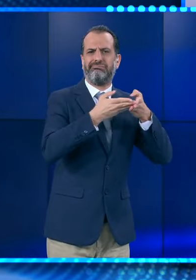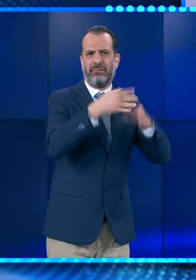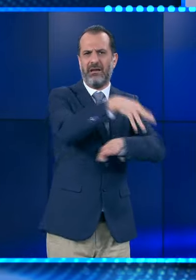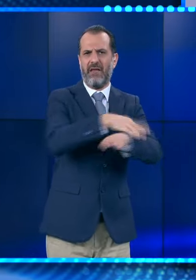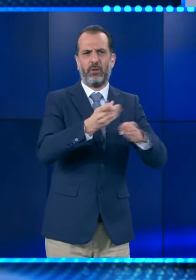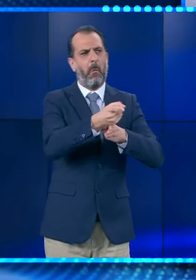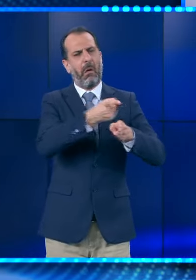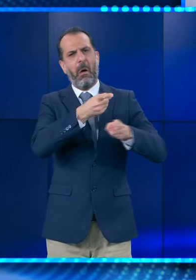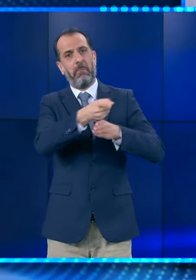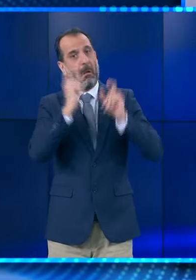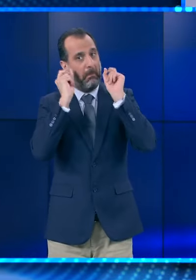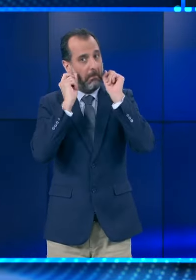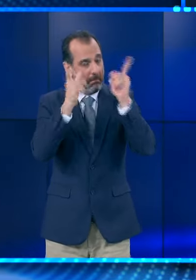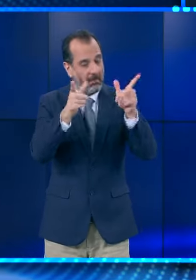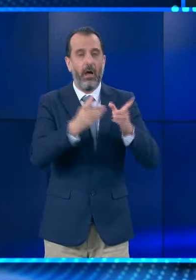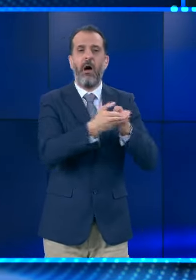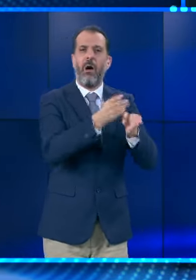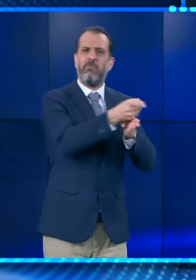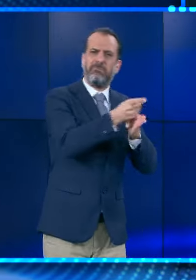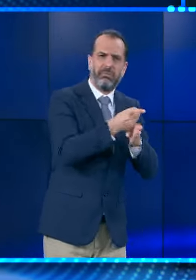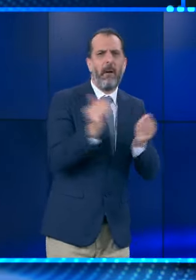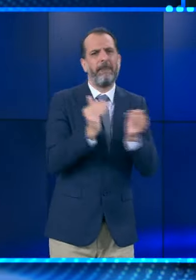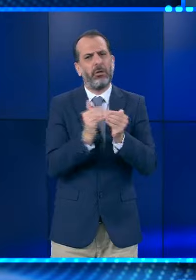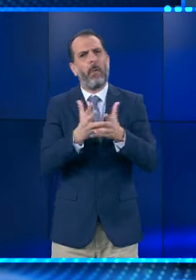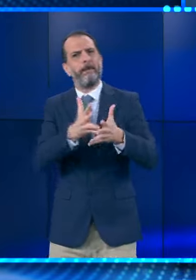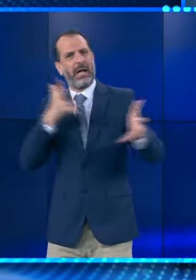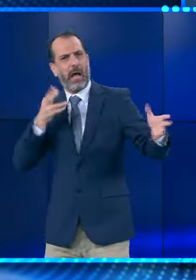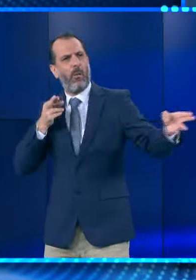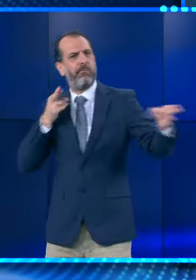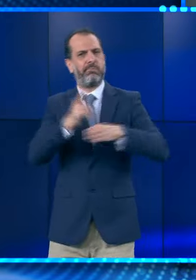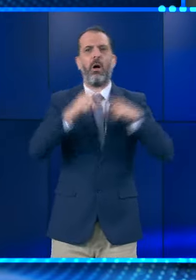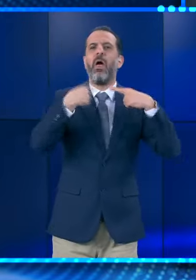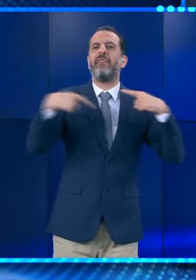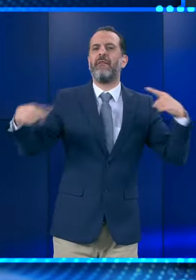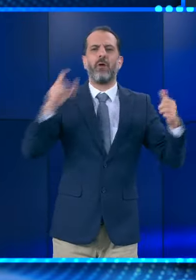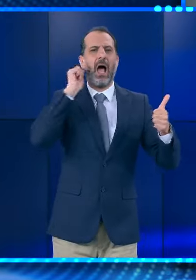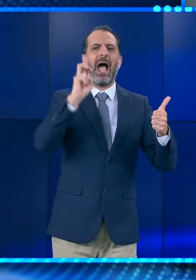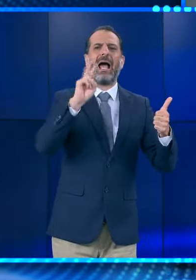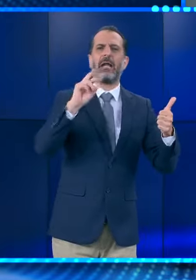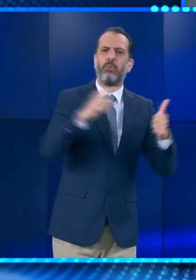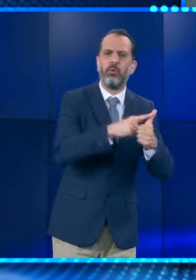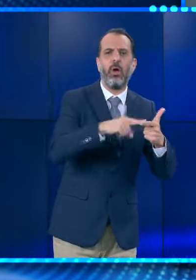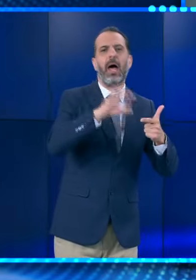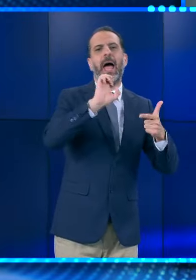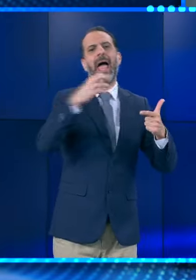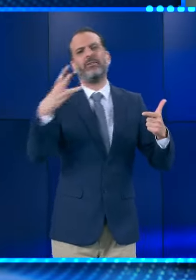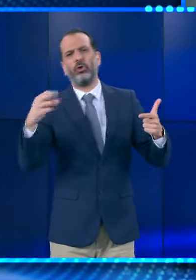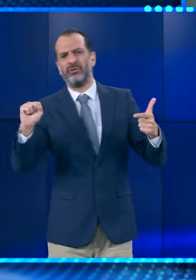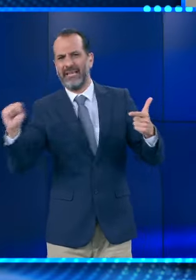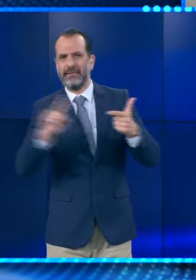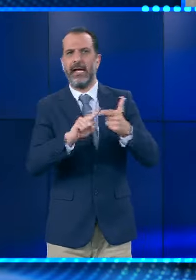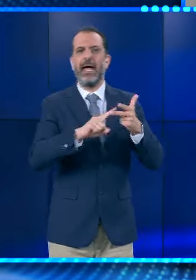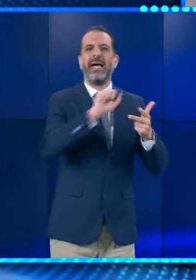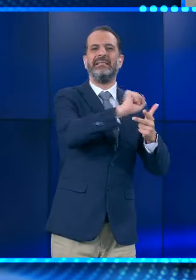Οι φρεγάτες και οι πυραβλάκατοι του στόλου μας εκτόξευσαν με επιτυχία πυράβλους χαρπούν, εξοσέτ, σις πάρου και ράμ